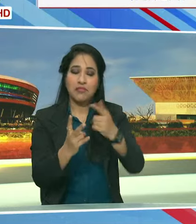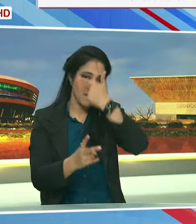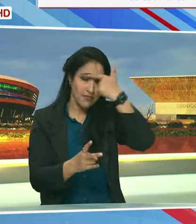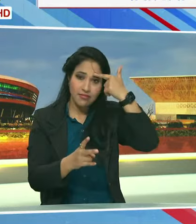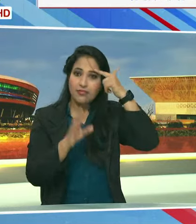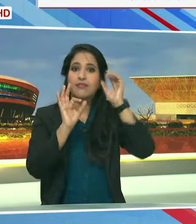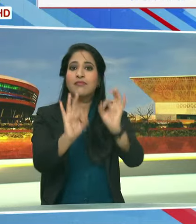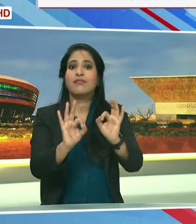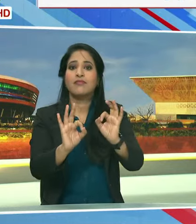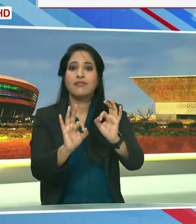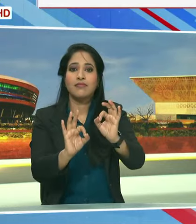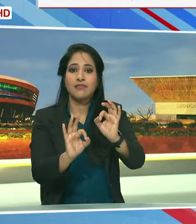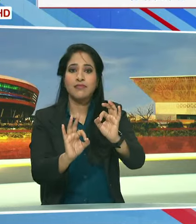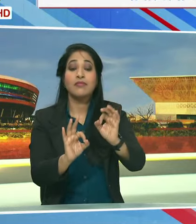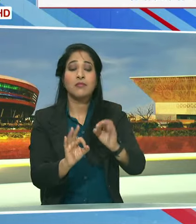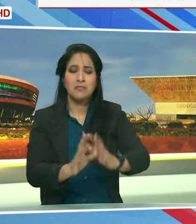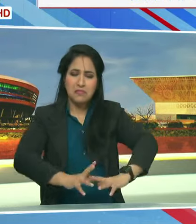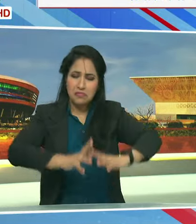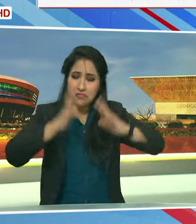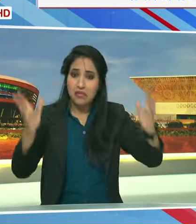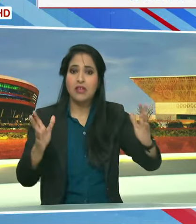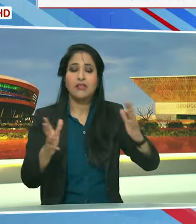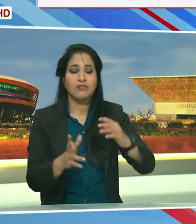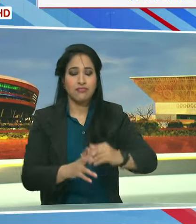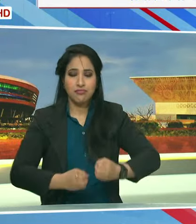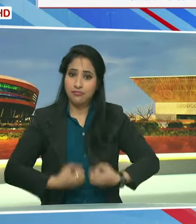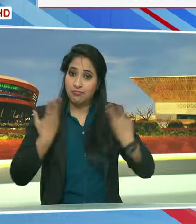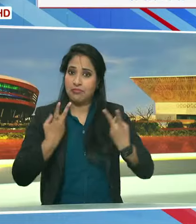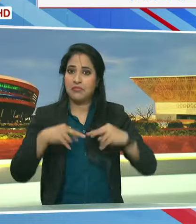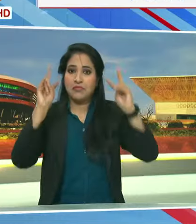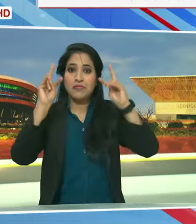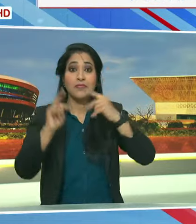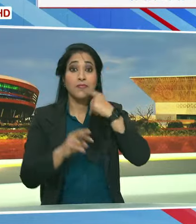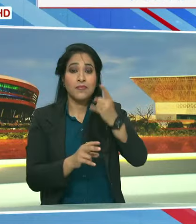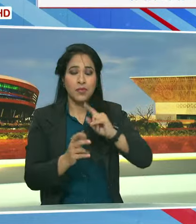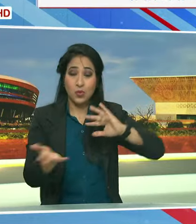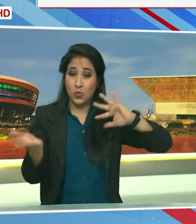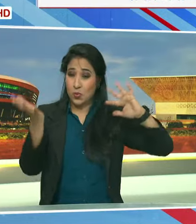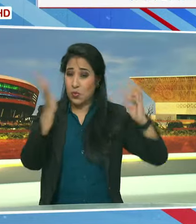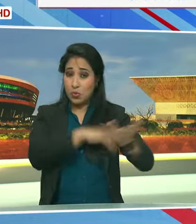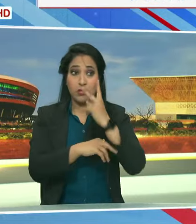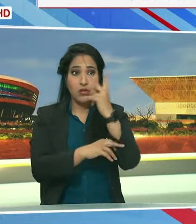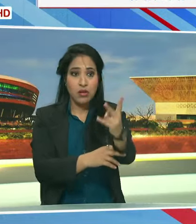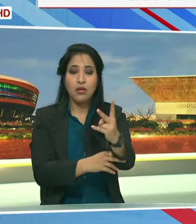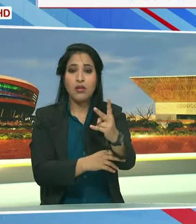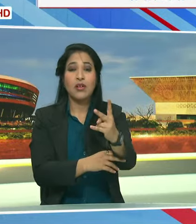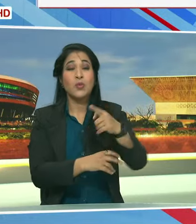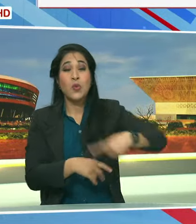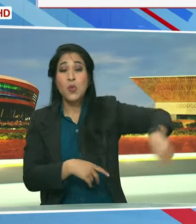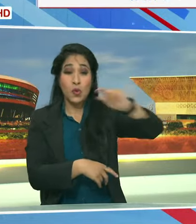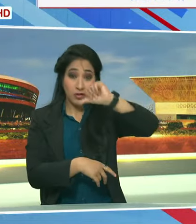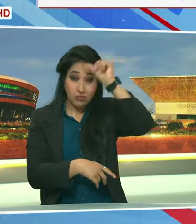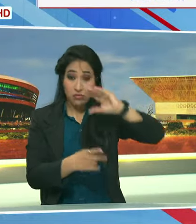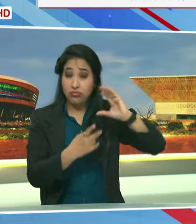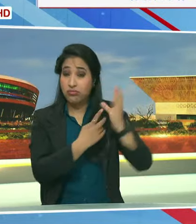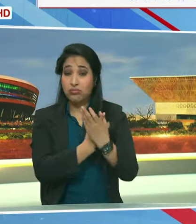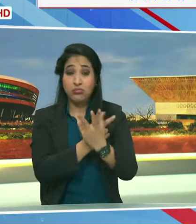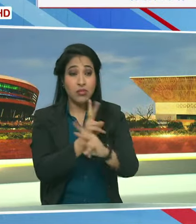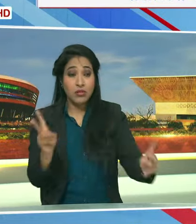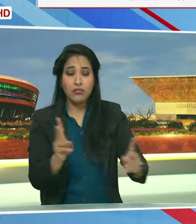सभाग्या जित कर रही है ये बहुत प्रसन्नता की बात है पूरे विश्व के सनातनियों को बहुत